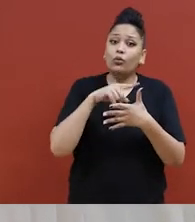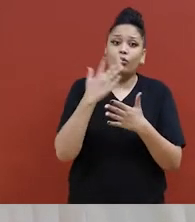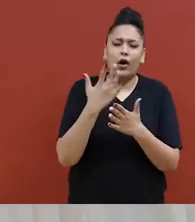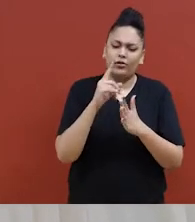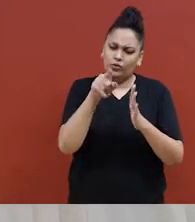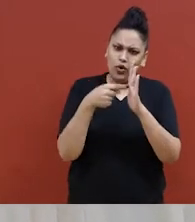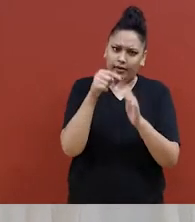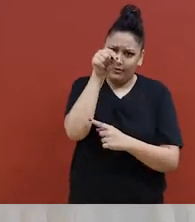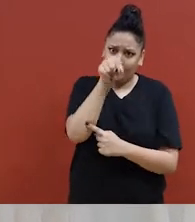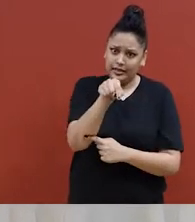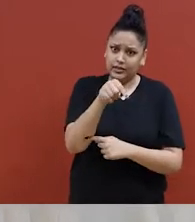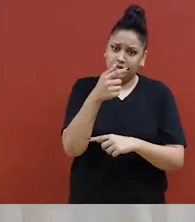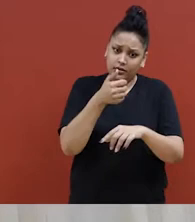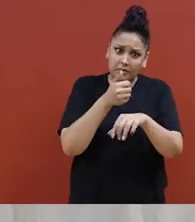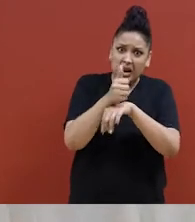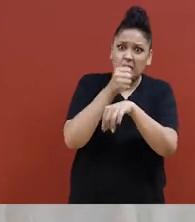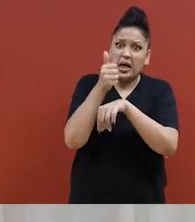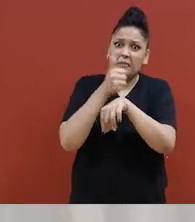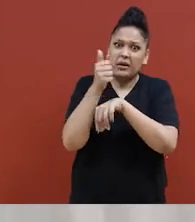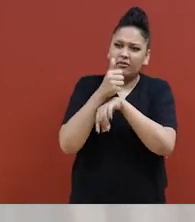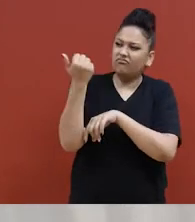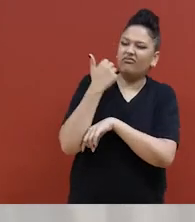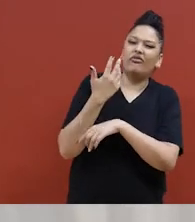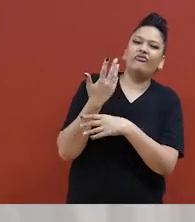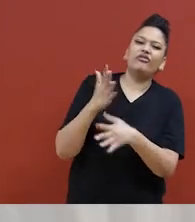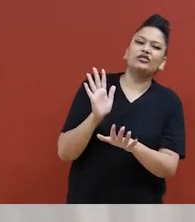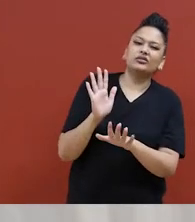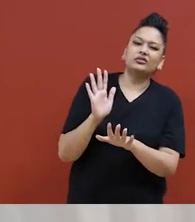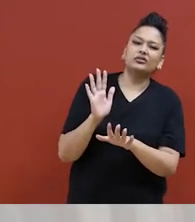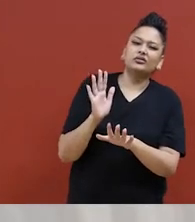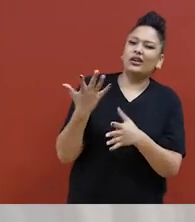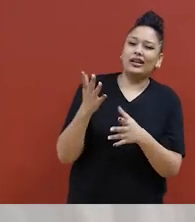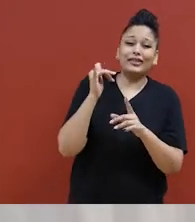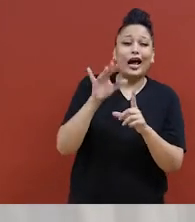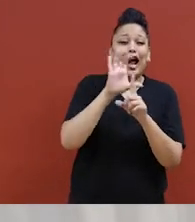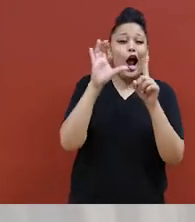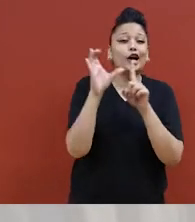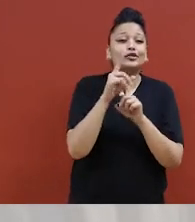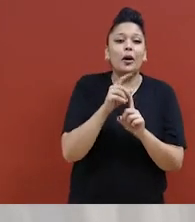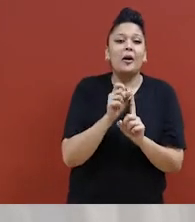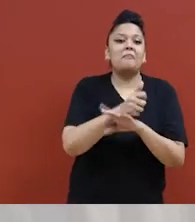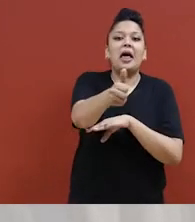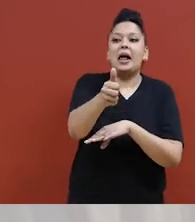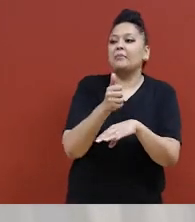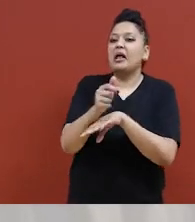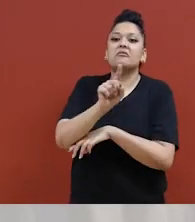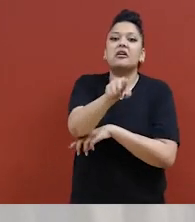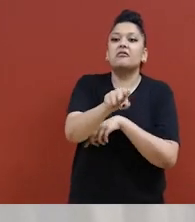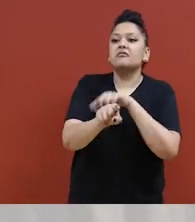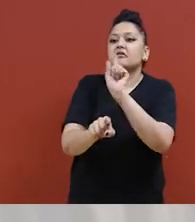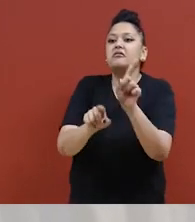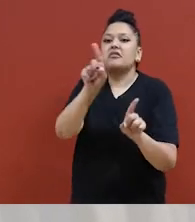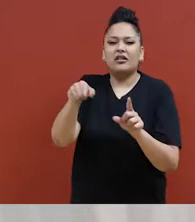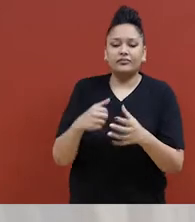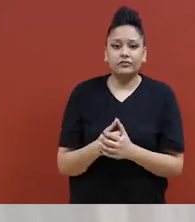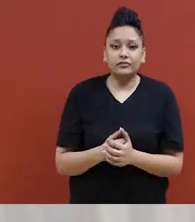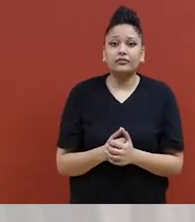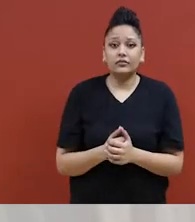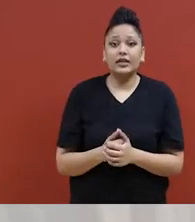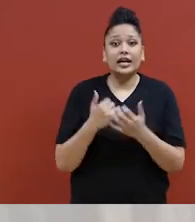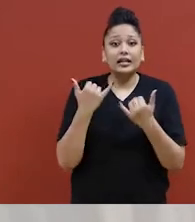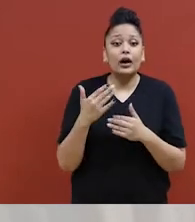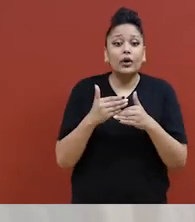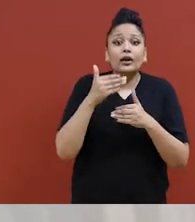briser la culture du blâme des victimes. Et donc, pendant que vous et moi parlons de nos situations